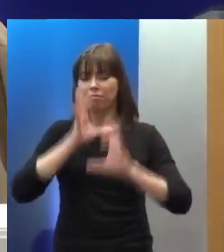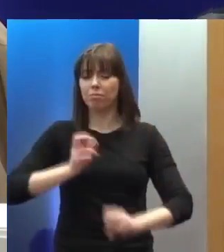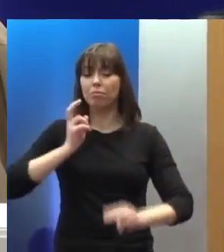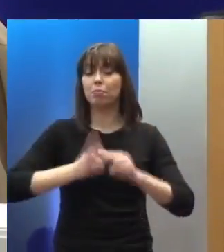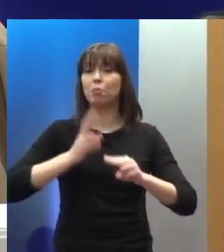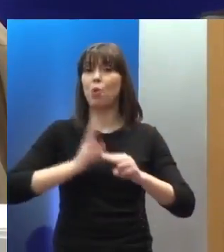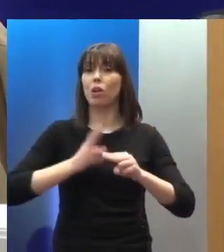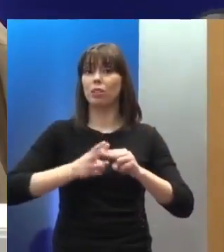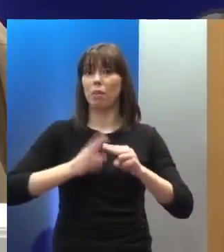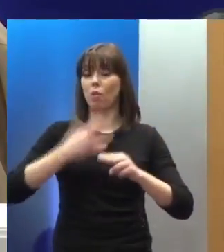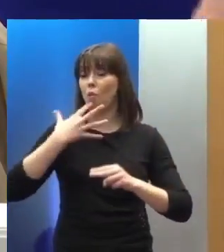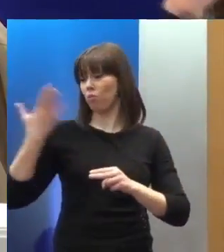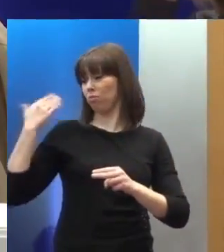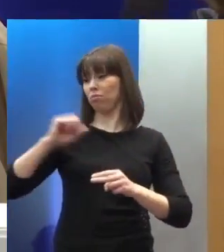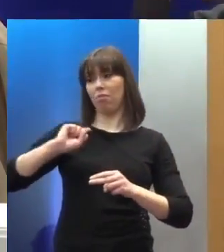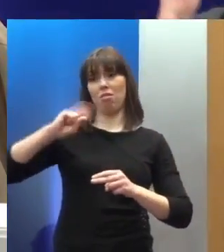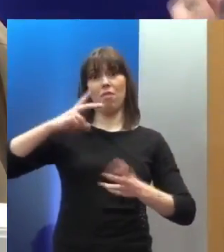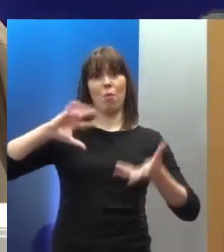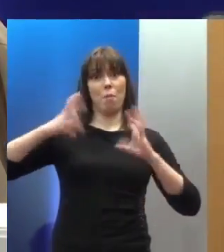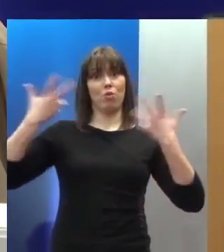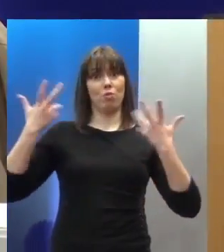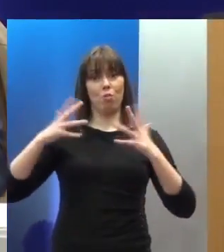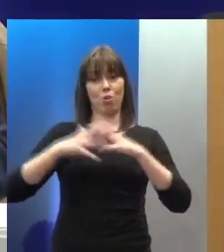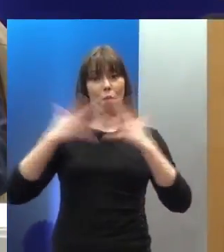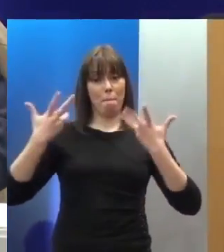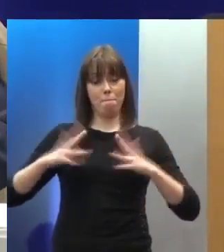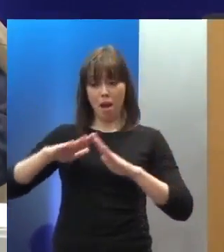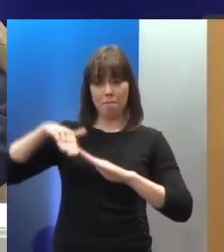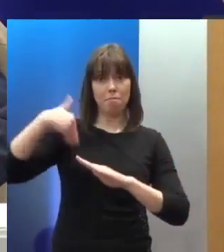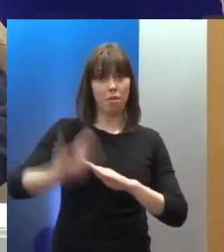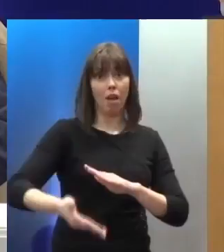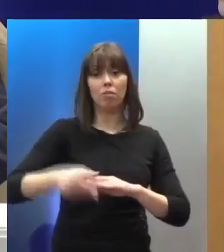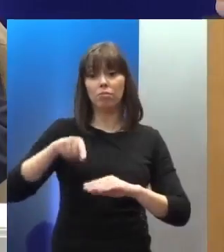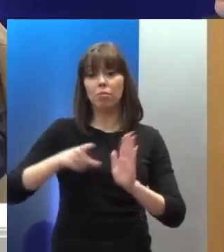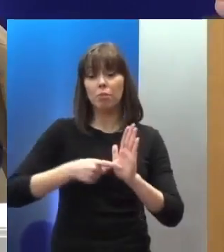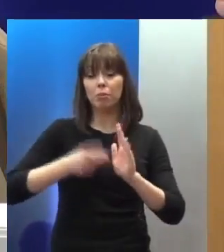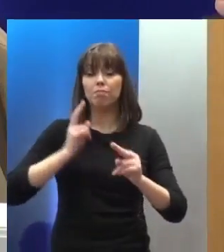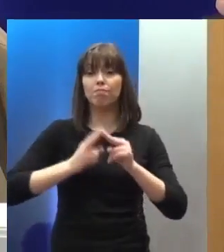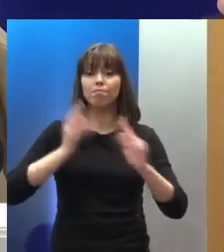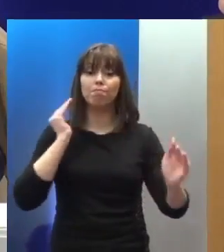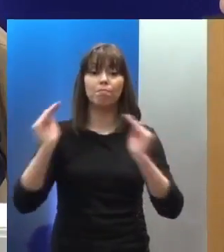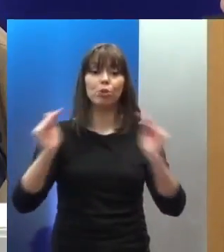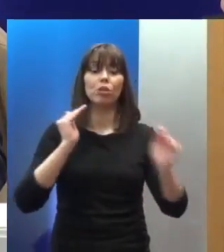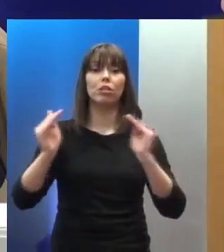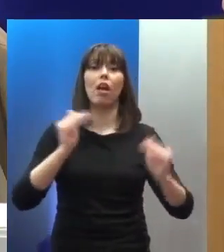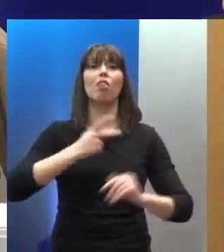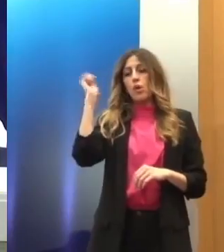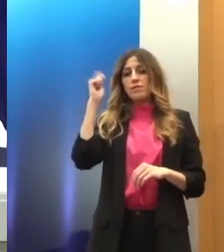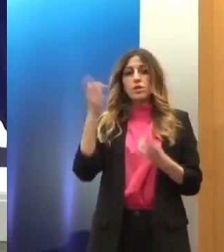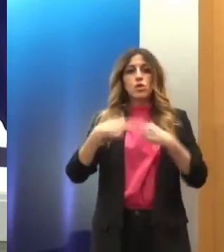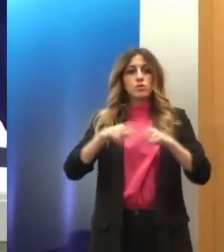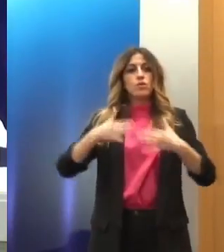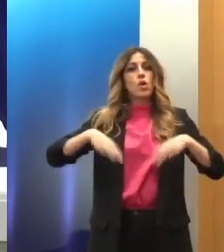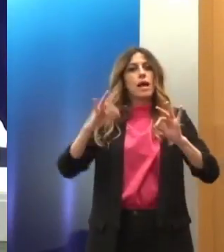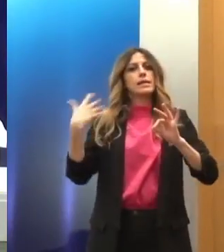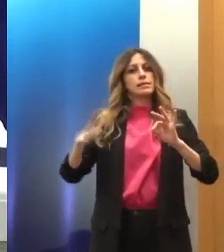ανθρωπότητα με τα πολεμικά να αναγορευτεί δηλαδή η προστασία των δικαιωμάτων των ανθρώπων σε ένα δημόσιο δίκαιο των λαών. Το